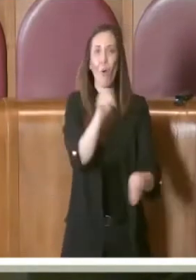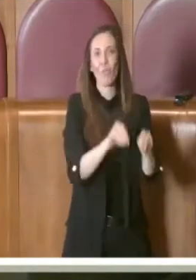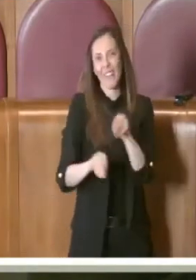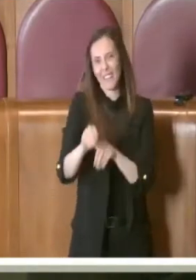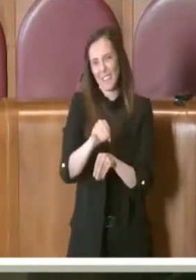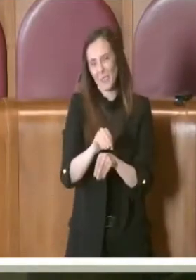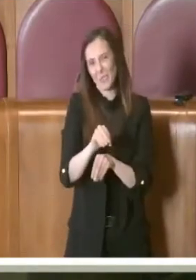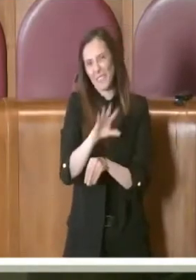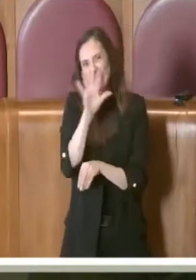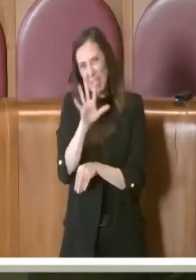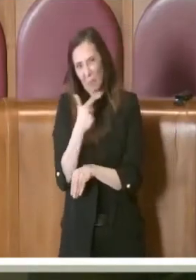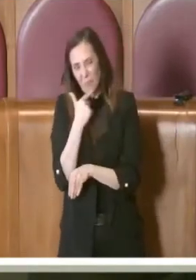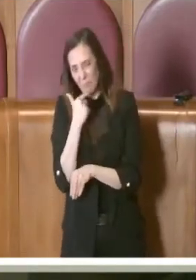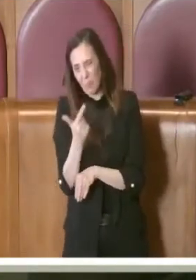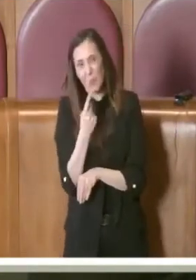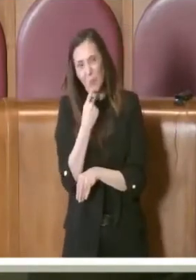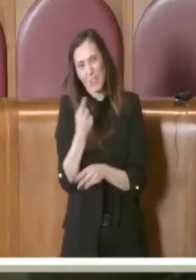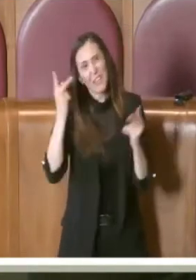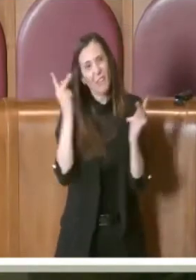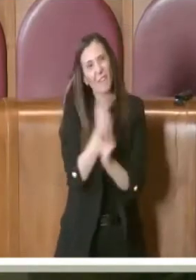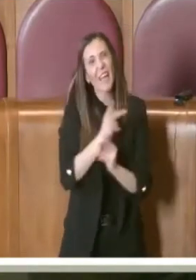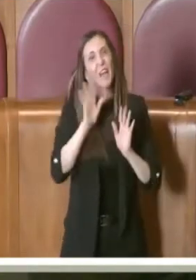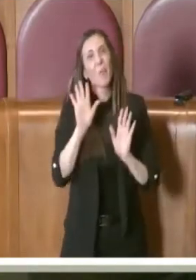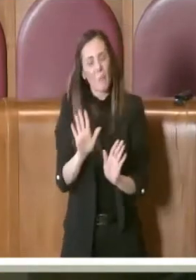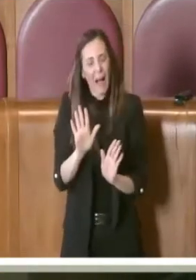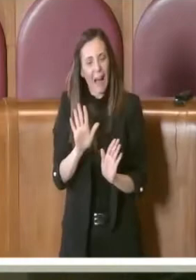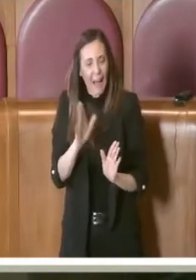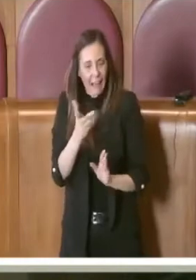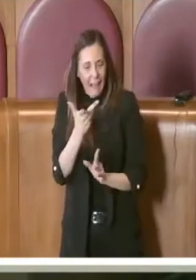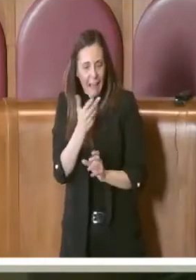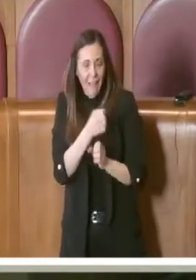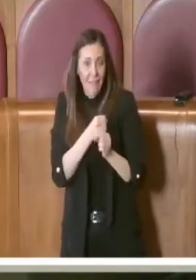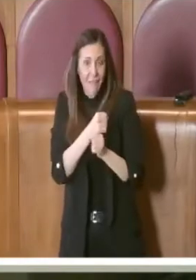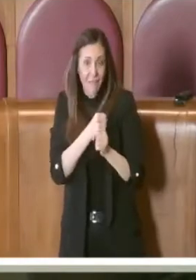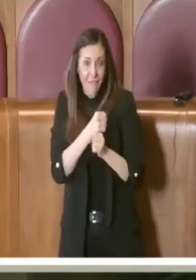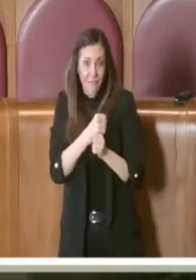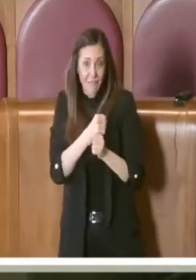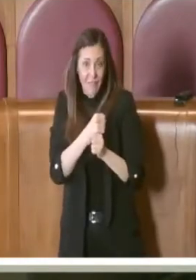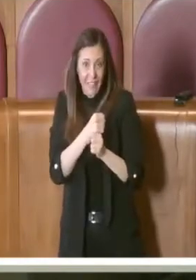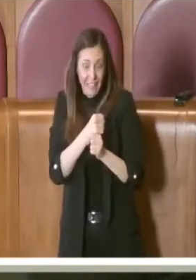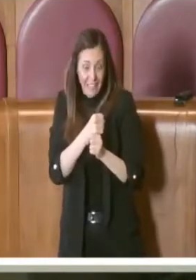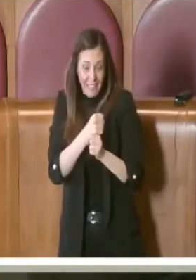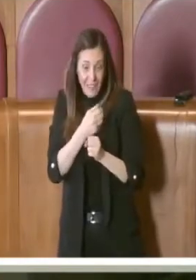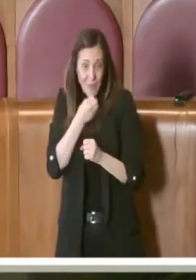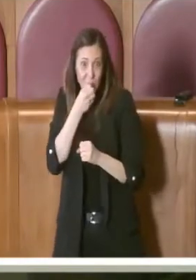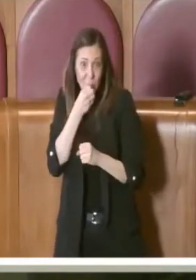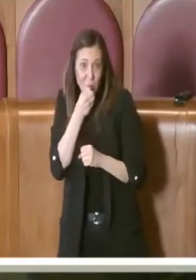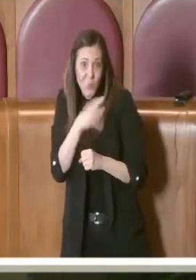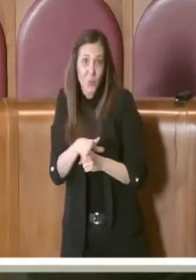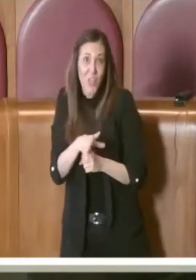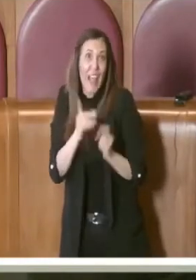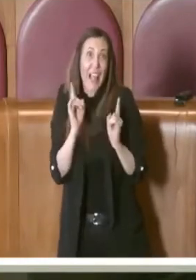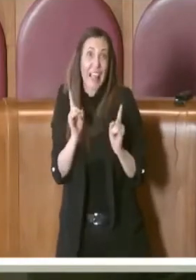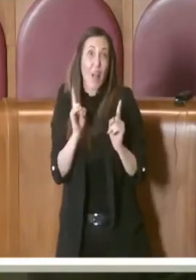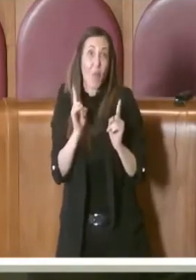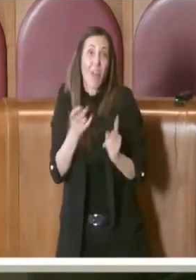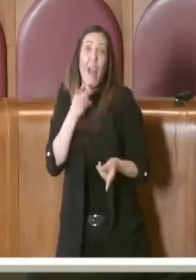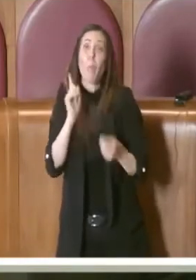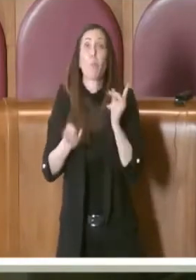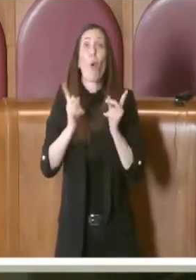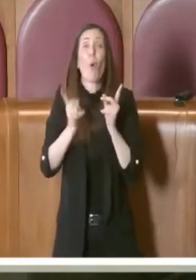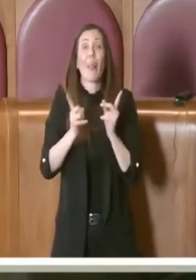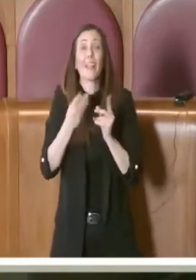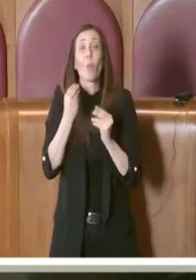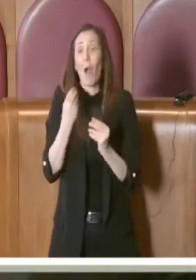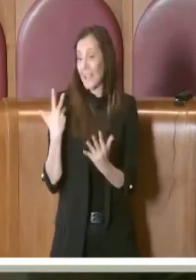parlando di una realtà come farmacup, però questo purtroppo accade, è abbastanza fisiologico nella politica, o almeno nella